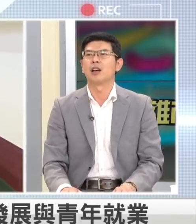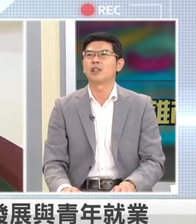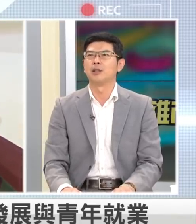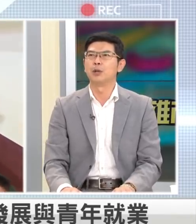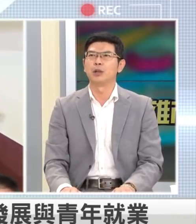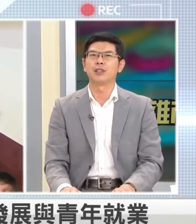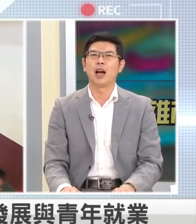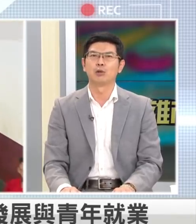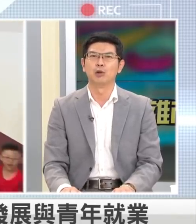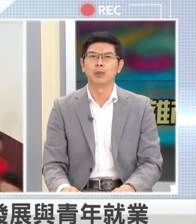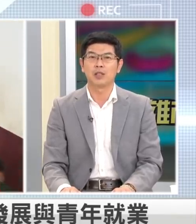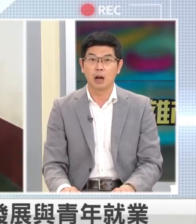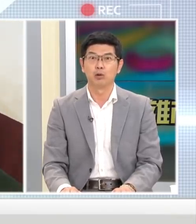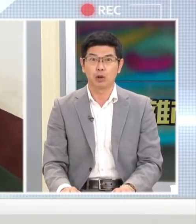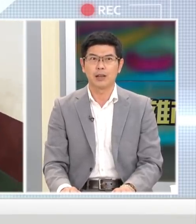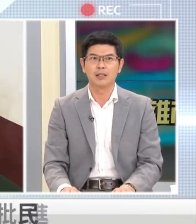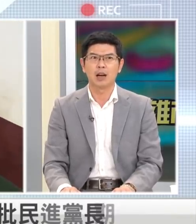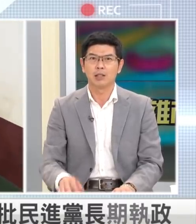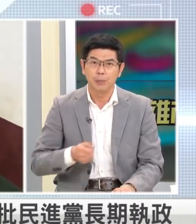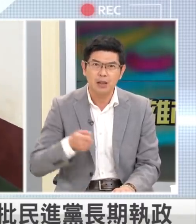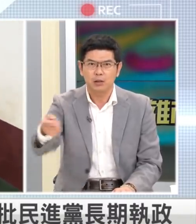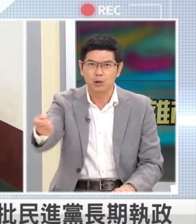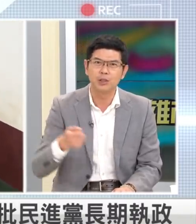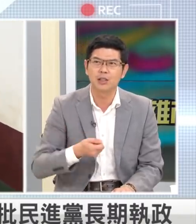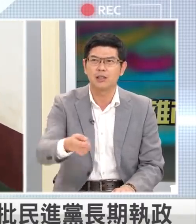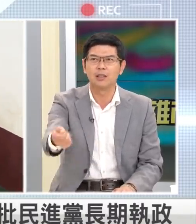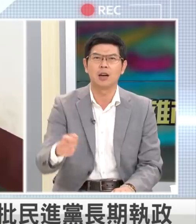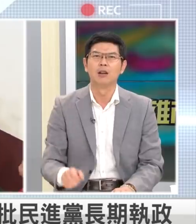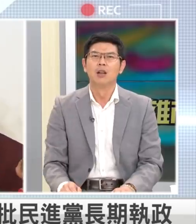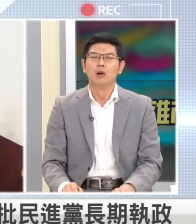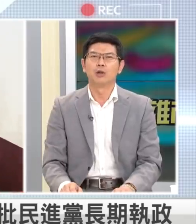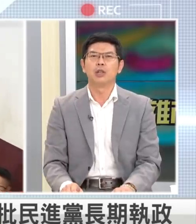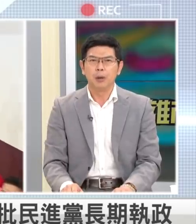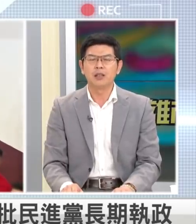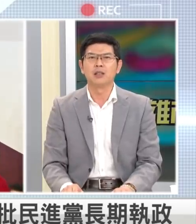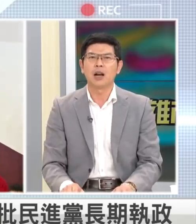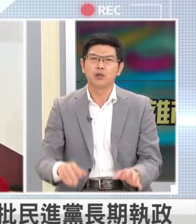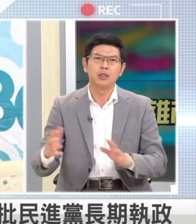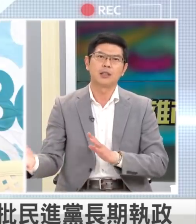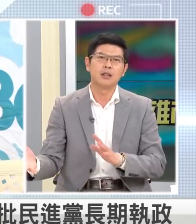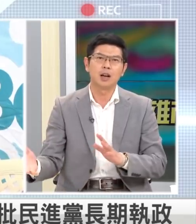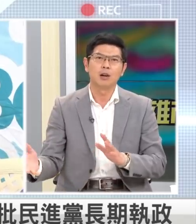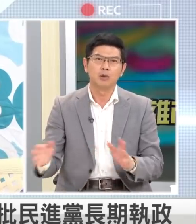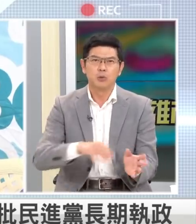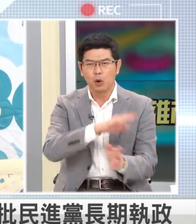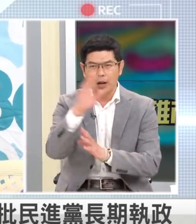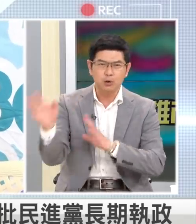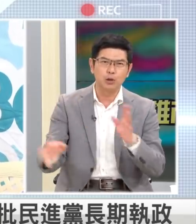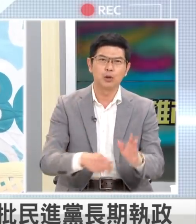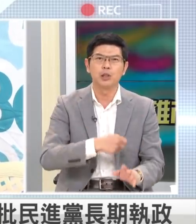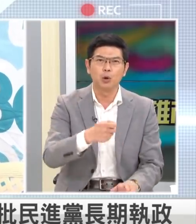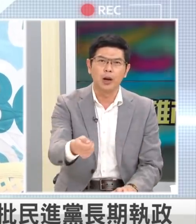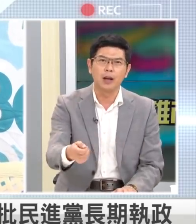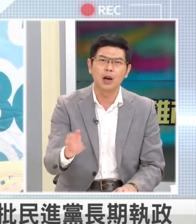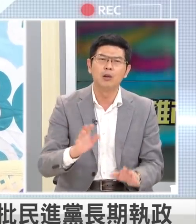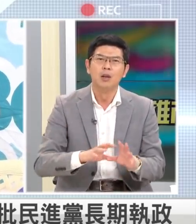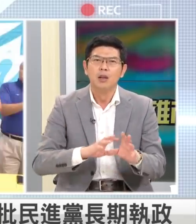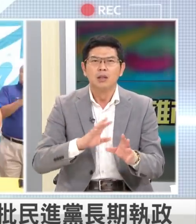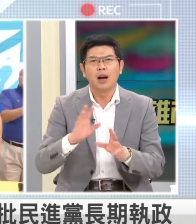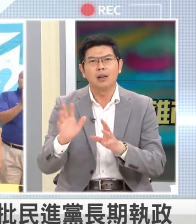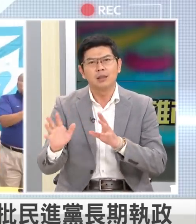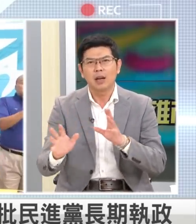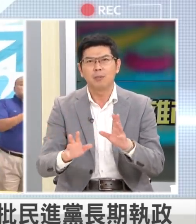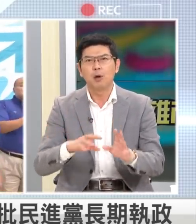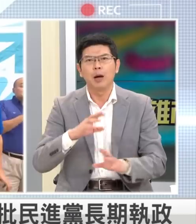一个傻神雕俠里面有一个傻姑傻姑就三招怎么样都是这三招我觉得李梅真也是他就是三招转来转去就一回来然后